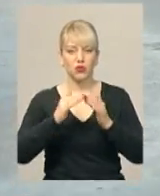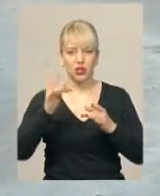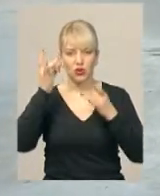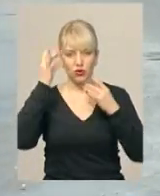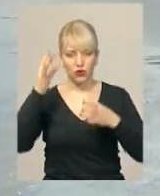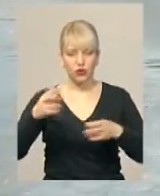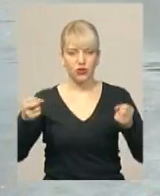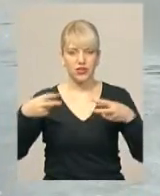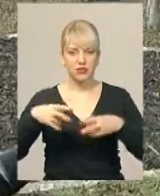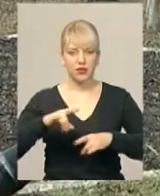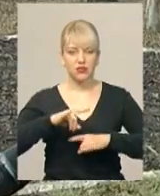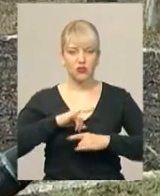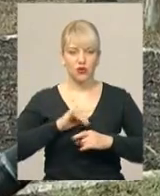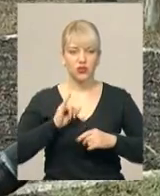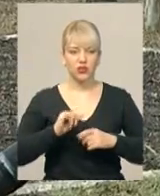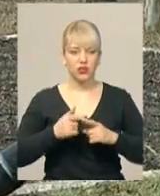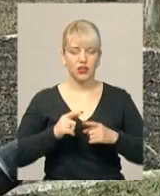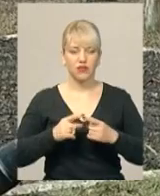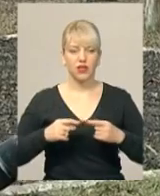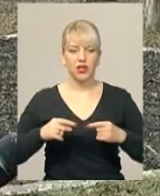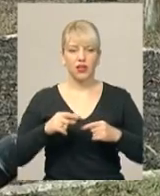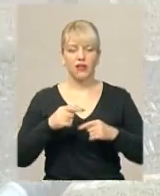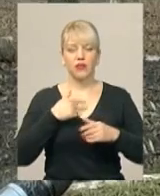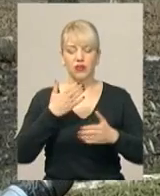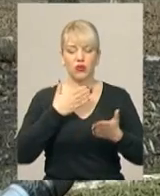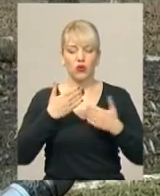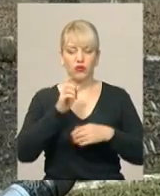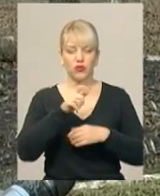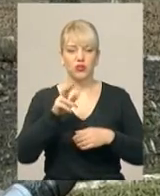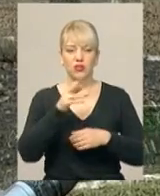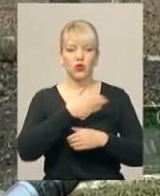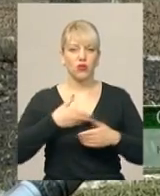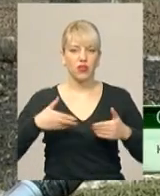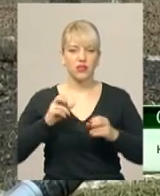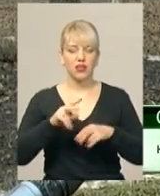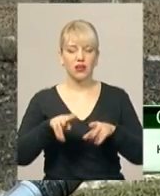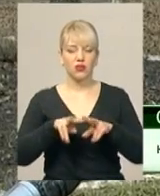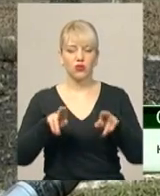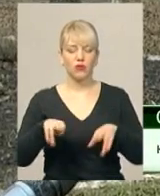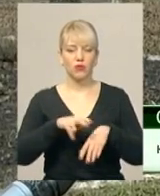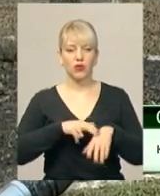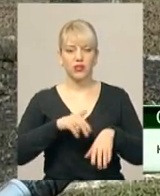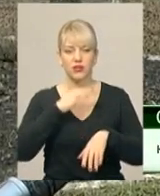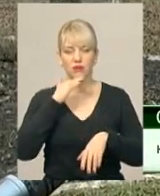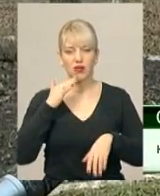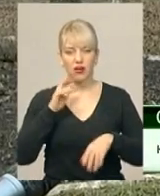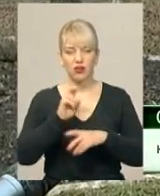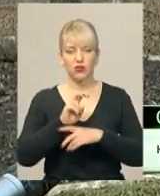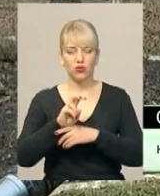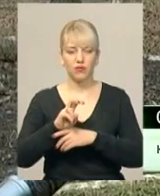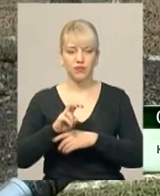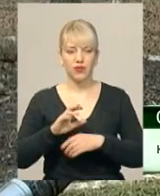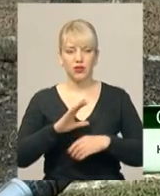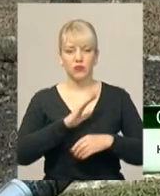спецодяг і посвідчення. Відносяться до нас фактично як до поліції. Багато було по магазинах